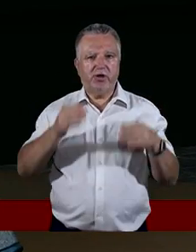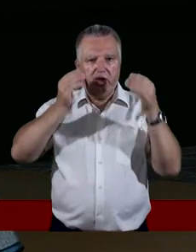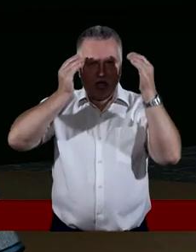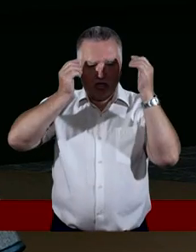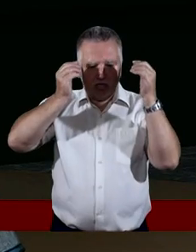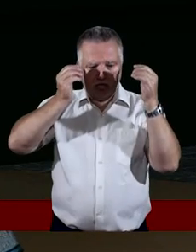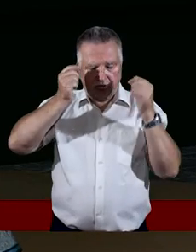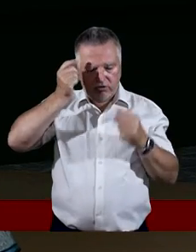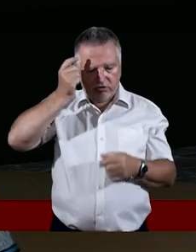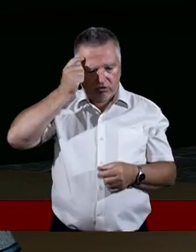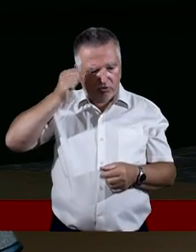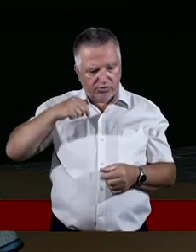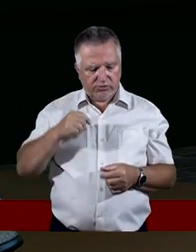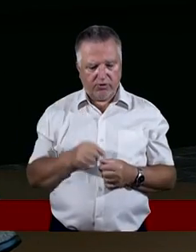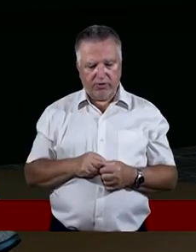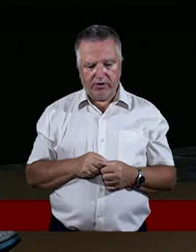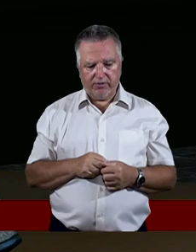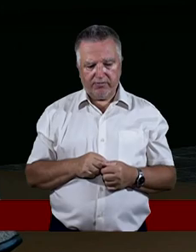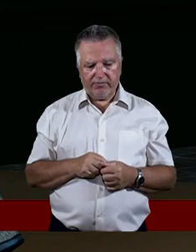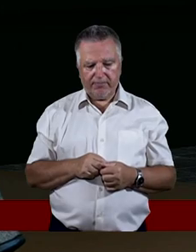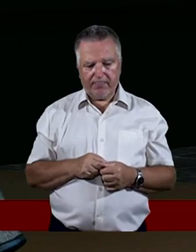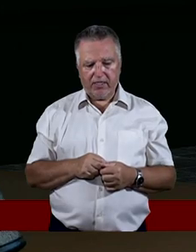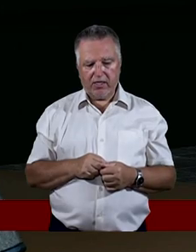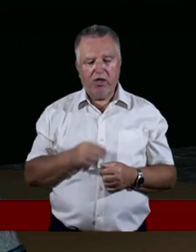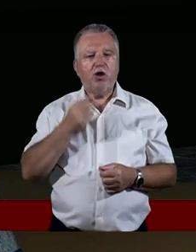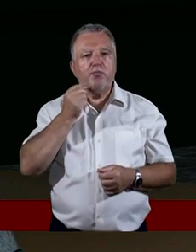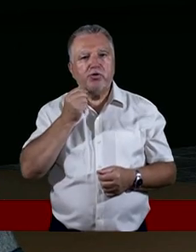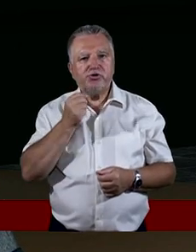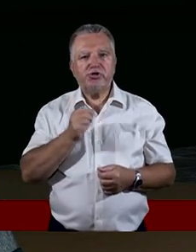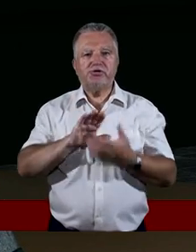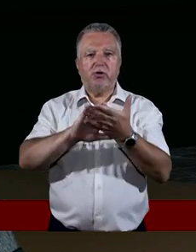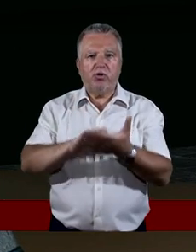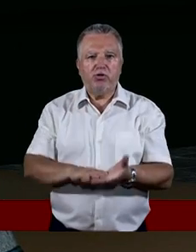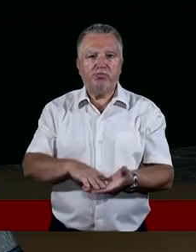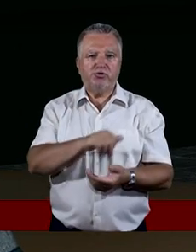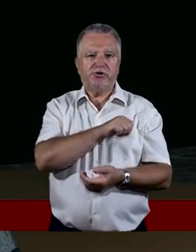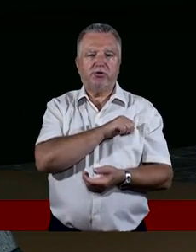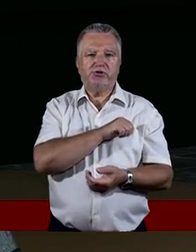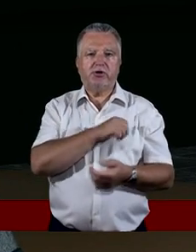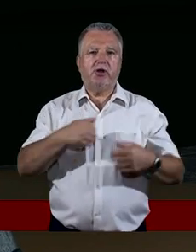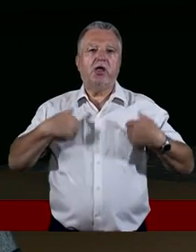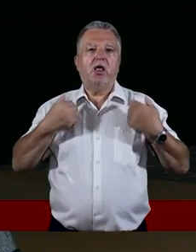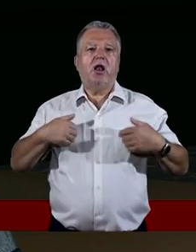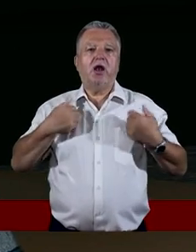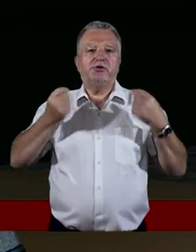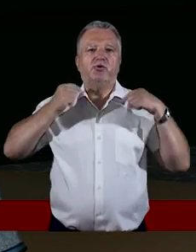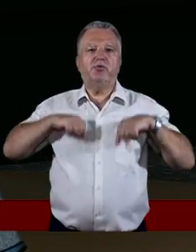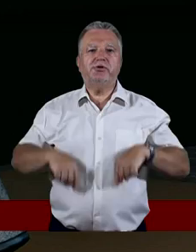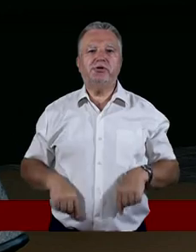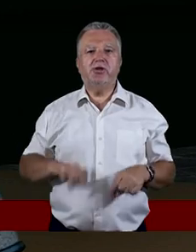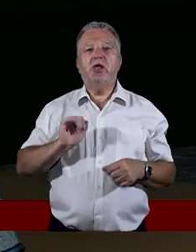takiej, psychologicznej. Pocieszał, odpuszczał grzechy i leczył chorych fizycznie.